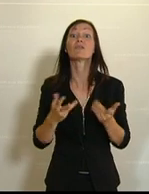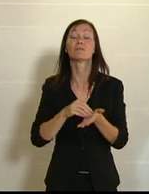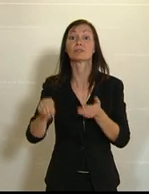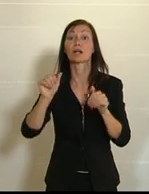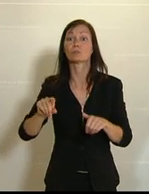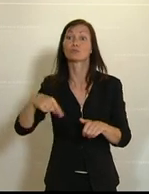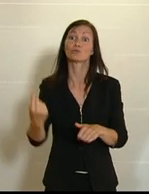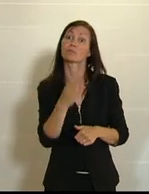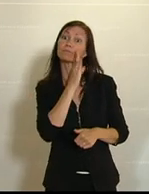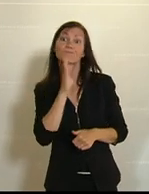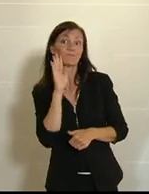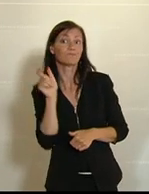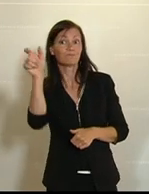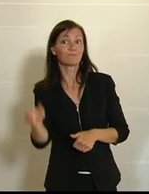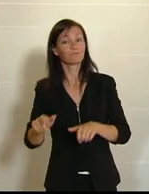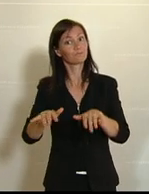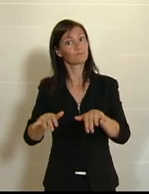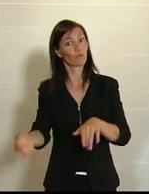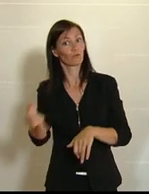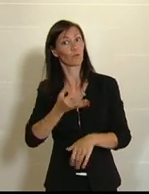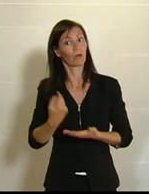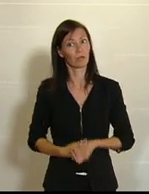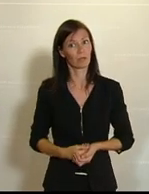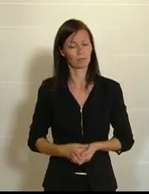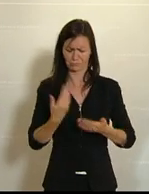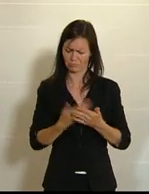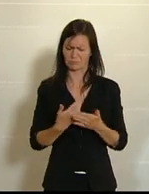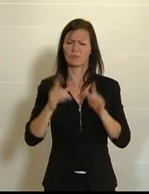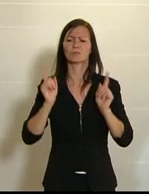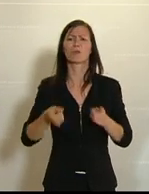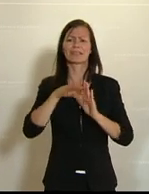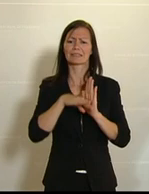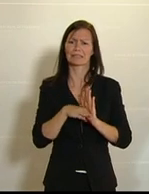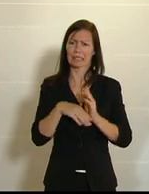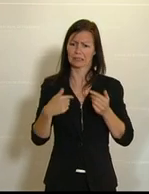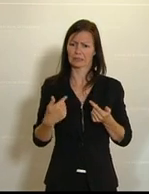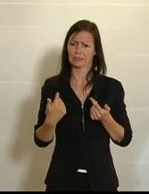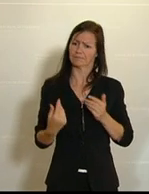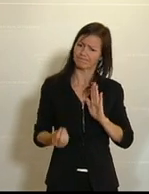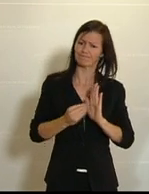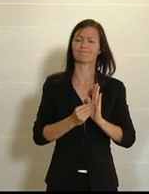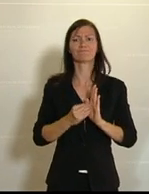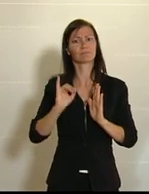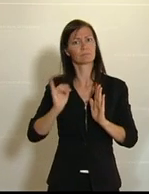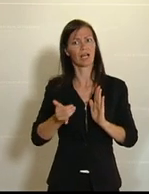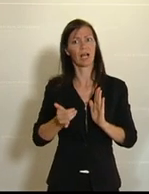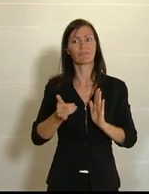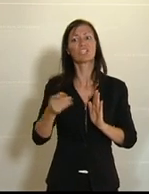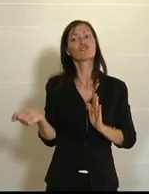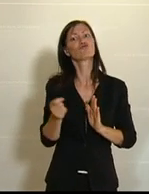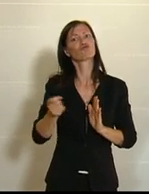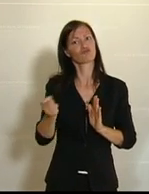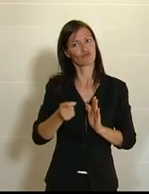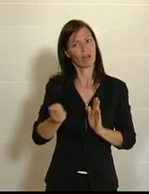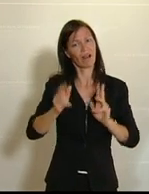soll dieser Antrag bewirken, dass eine Gesetzeslage geschaffen wird, die zusätzlich zu den bisherigen Möglichkeiten wirklich einen strafrechtlichen